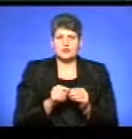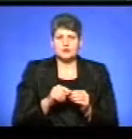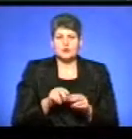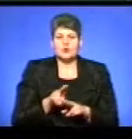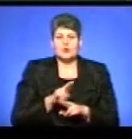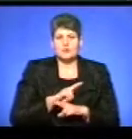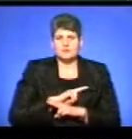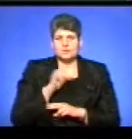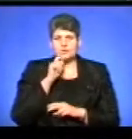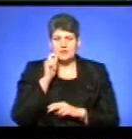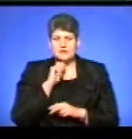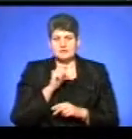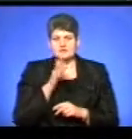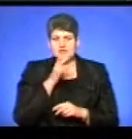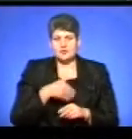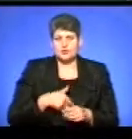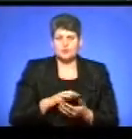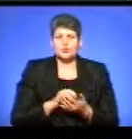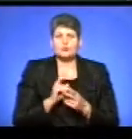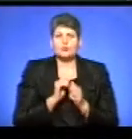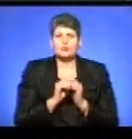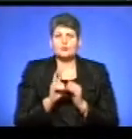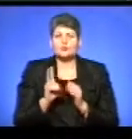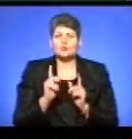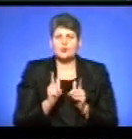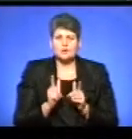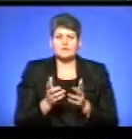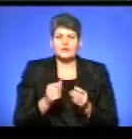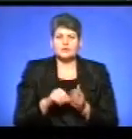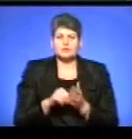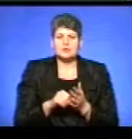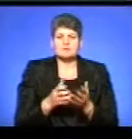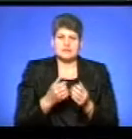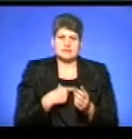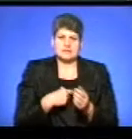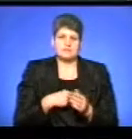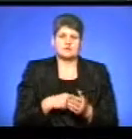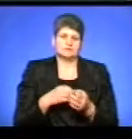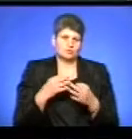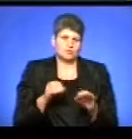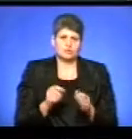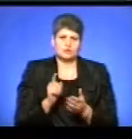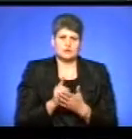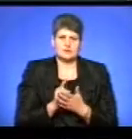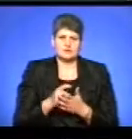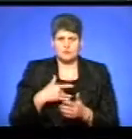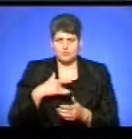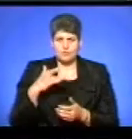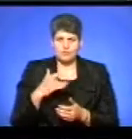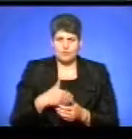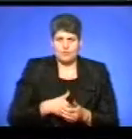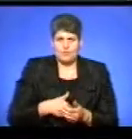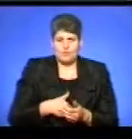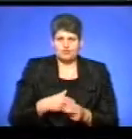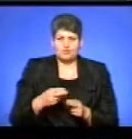Голодомору і терору. Кожен, хто погодився взяти участь у цій акції, бере на себе добровільне зобов'язання суворого посту без